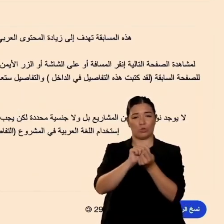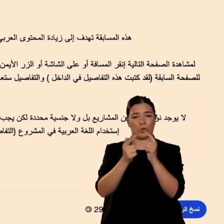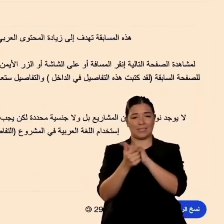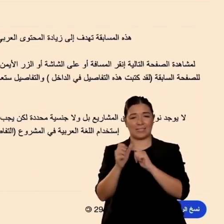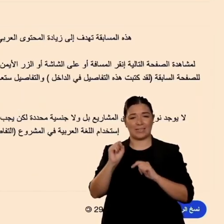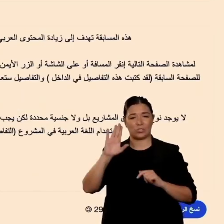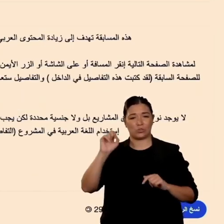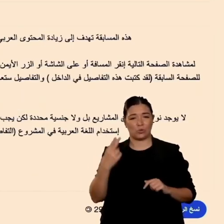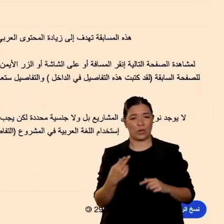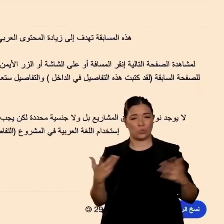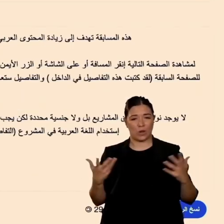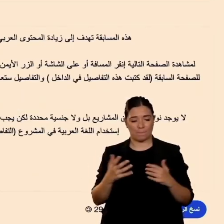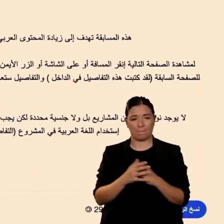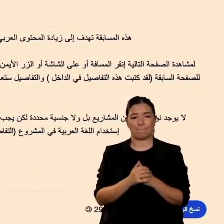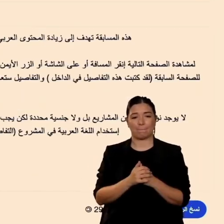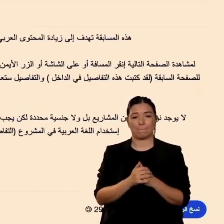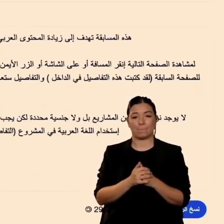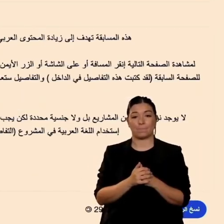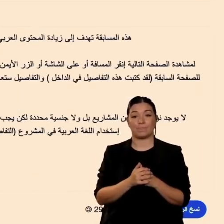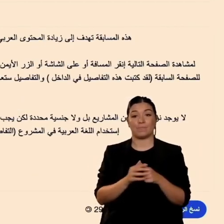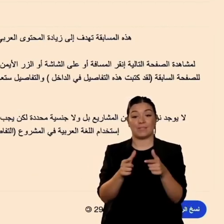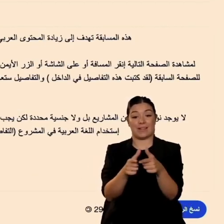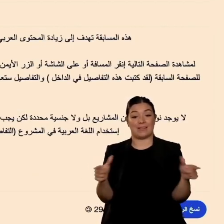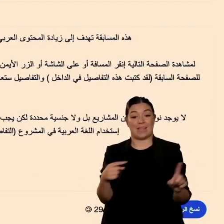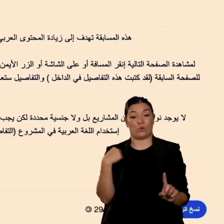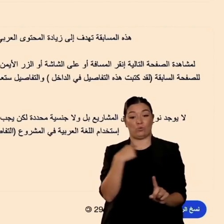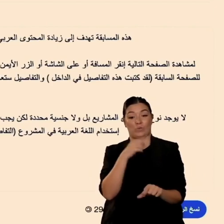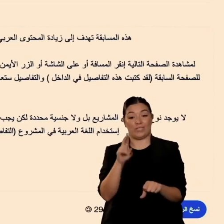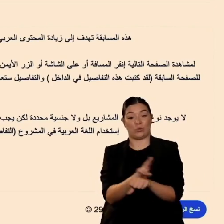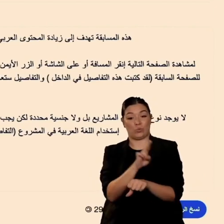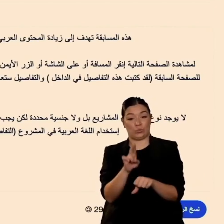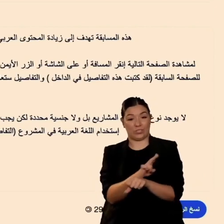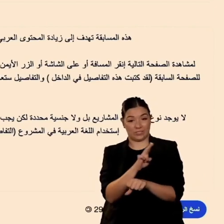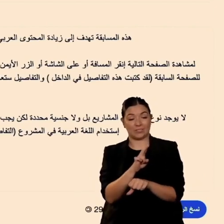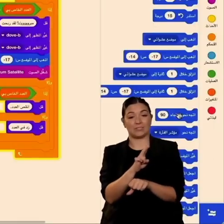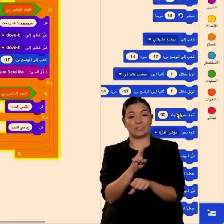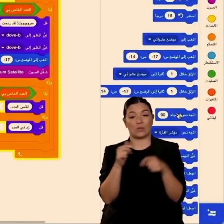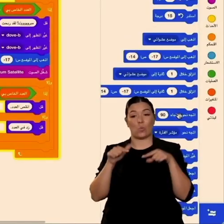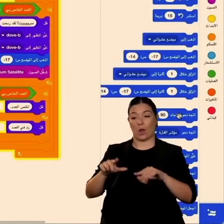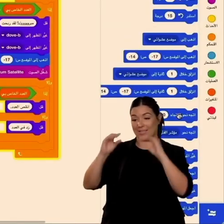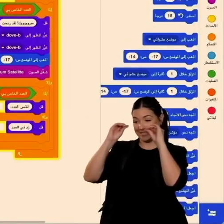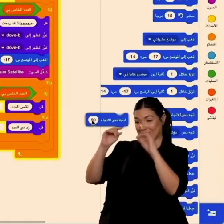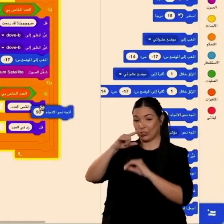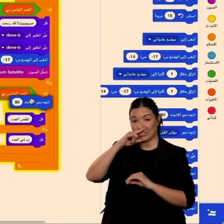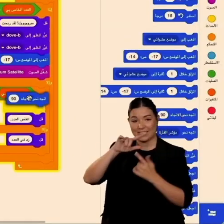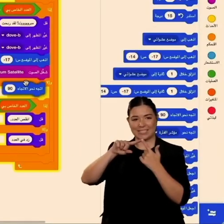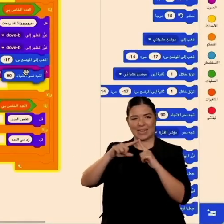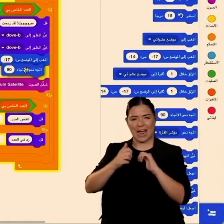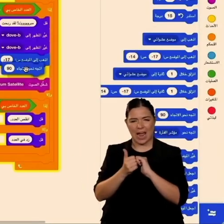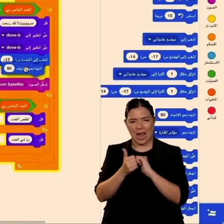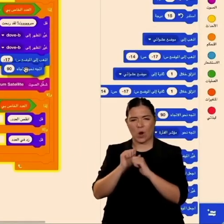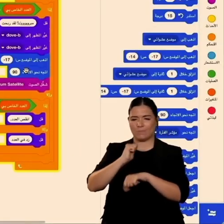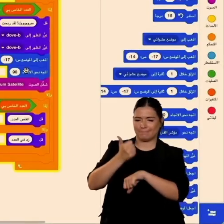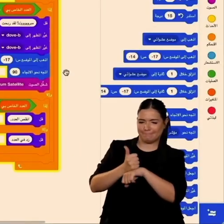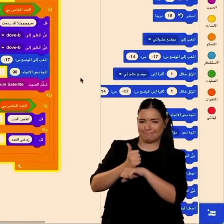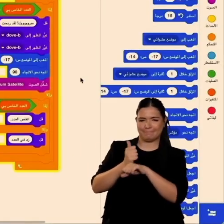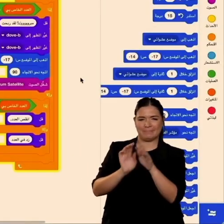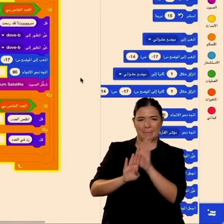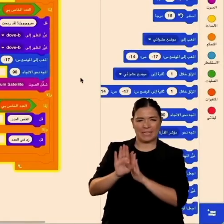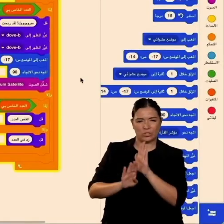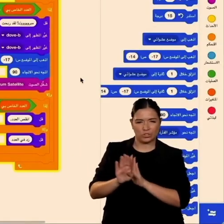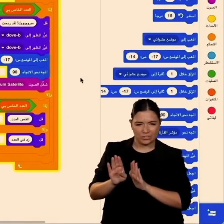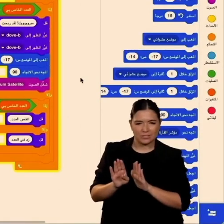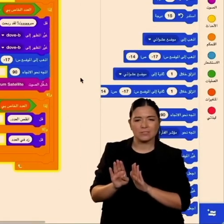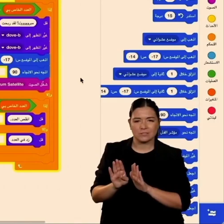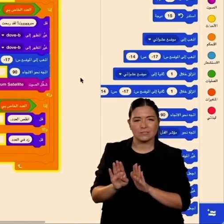dentro il sistema hanno un impatto nella loro propria identità per i bambini che occupano che usano